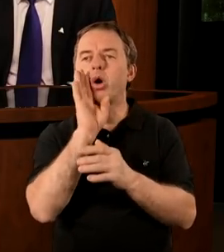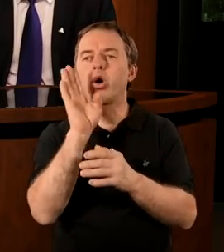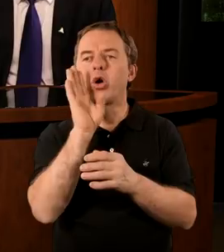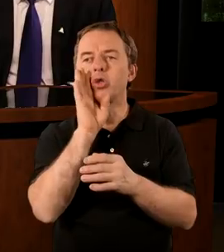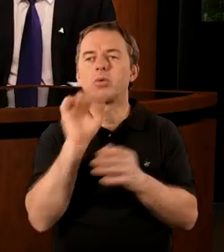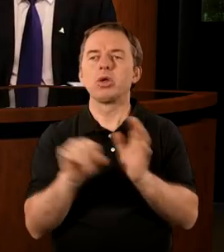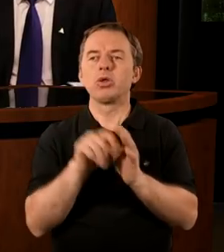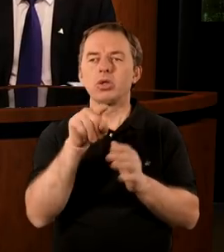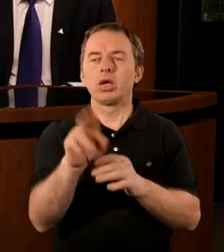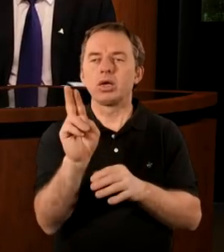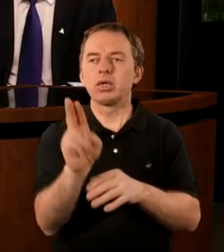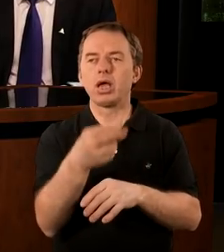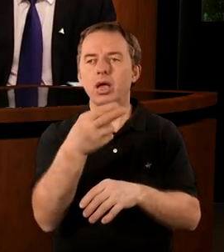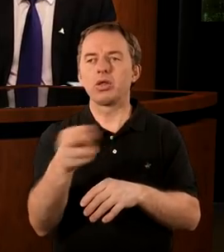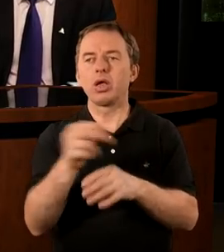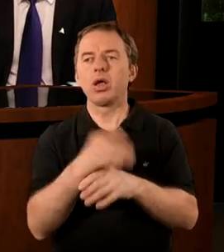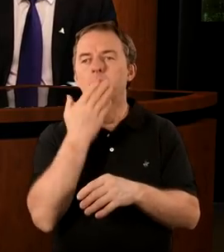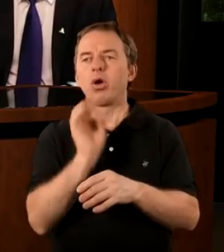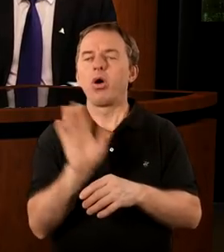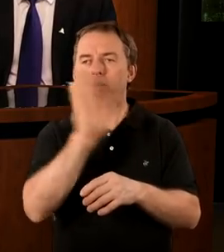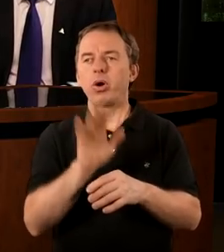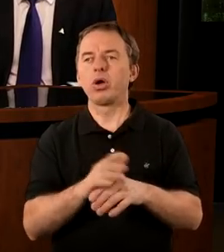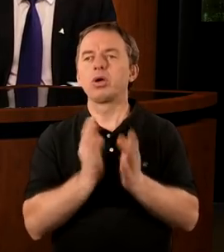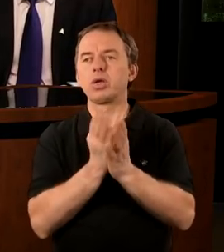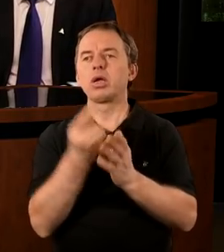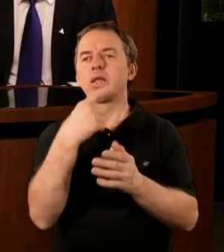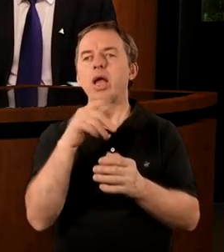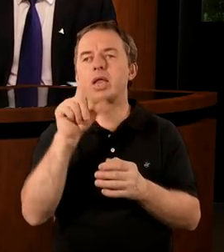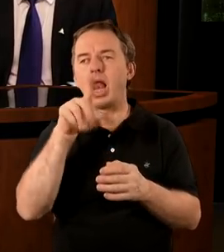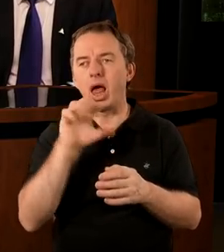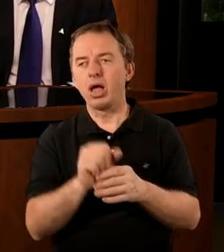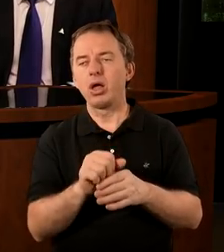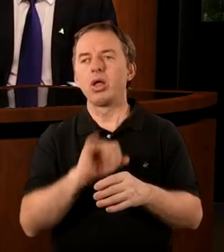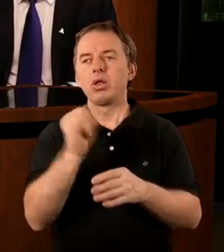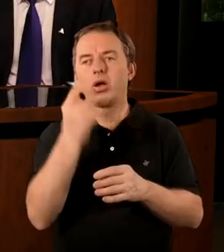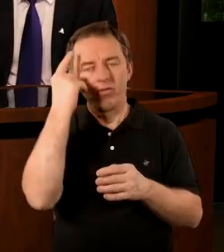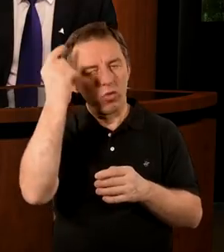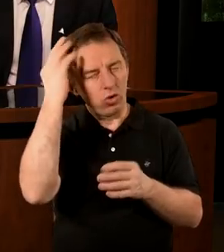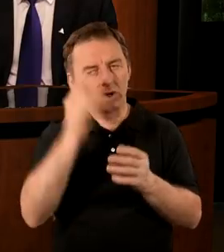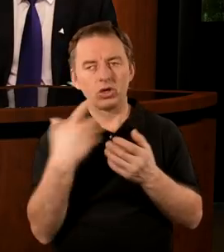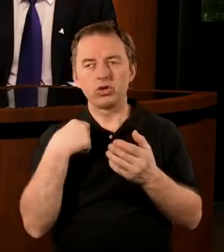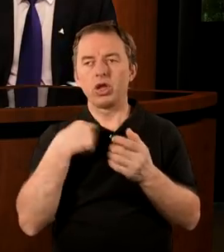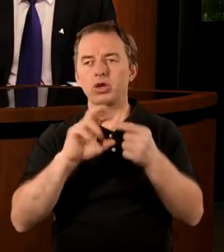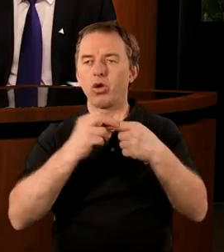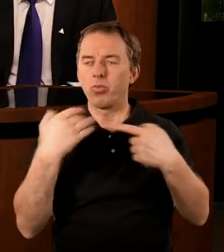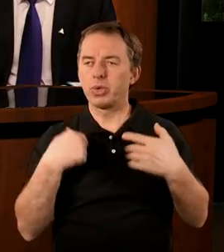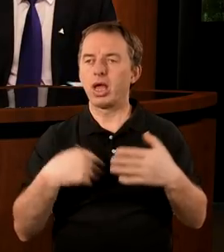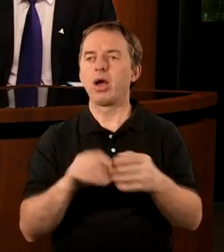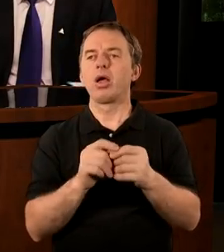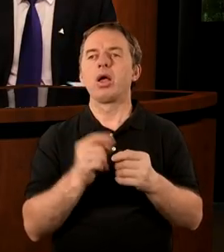podobny do tego, kiedy jest mowa o Bogu z księgi Daniela. Jego włosy śnieżno-białe,